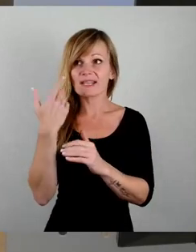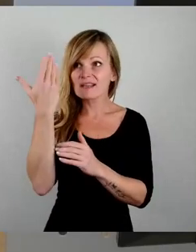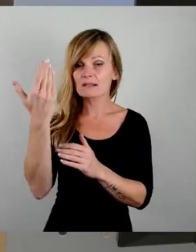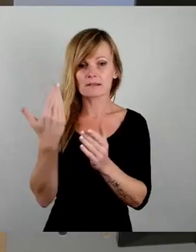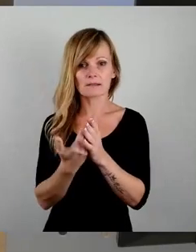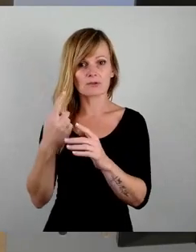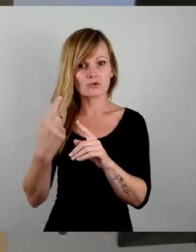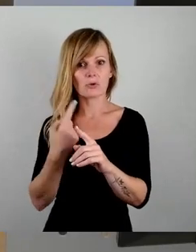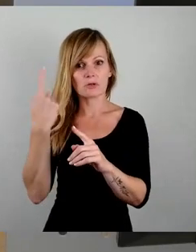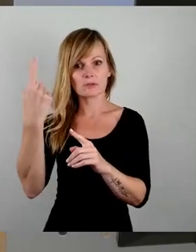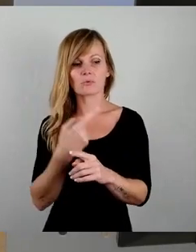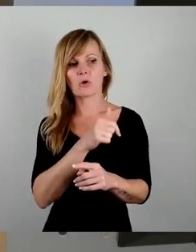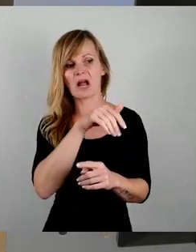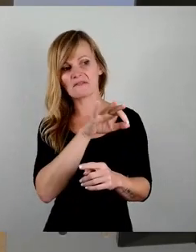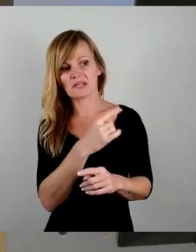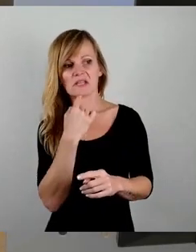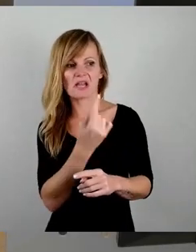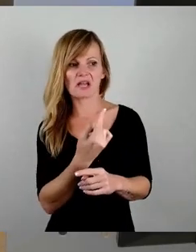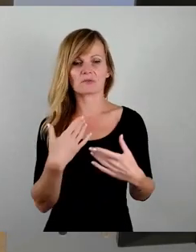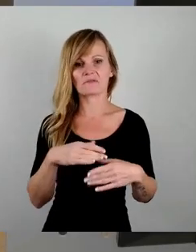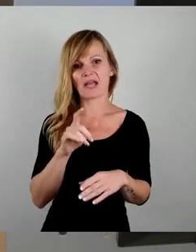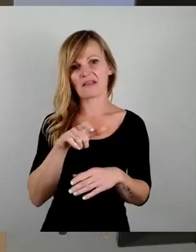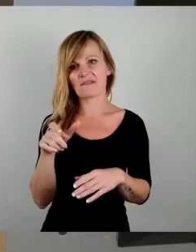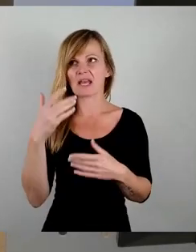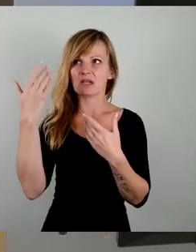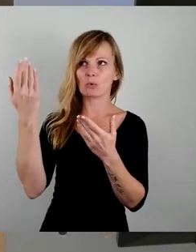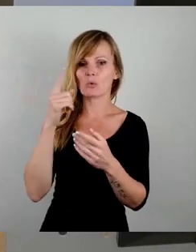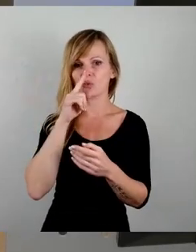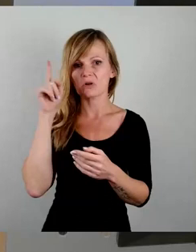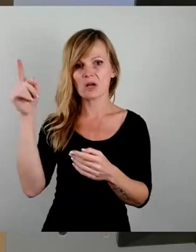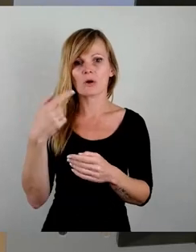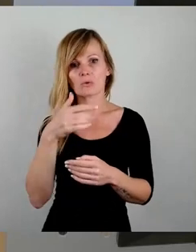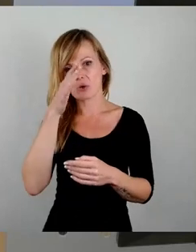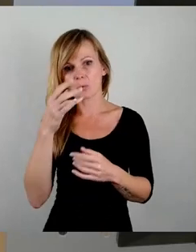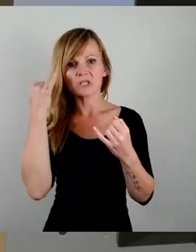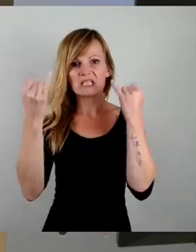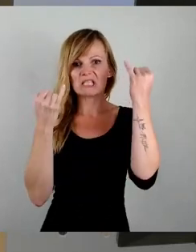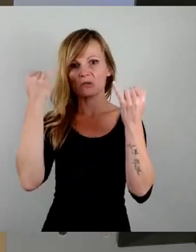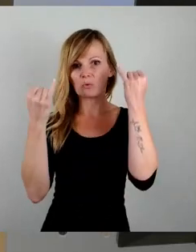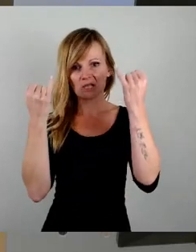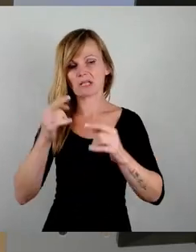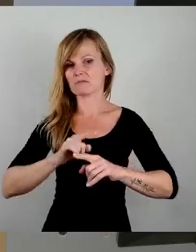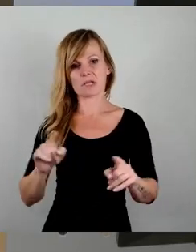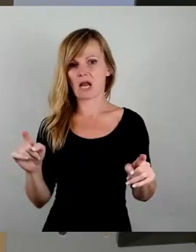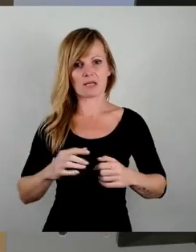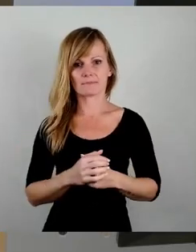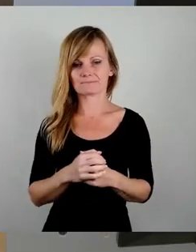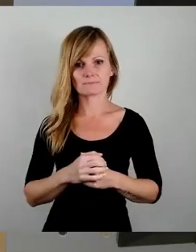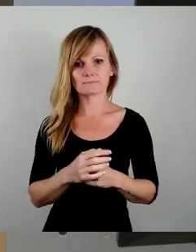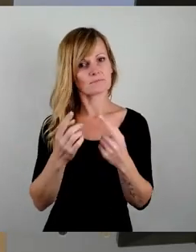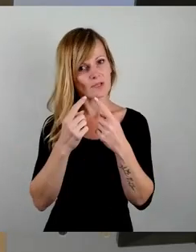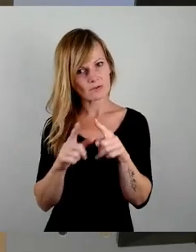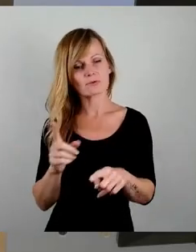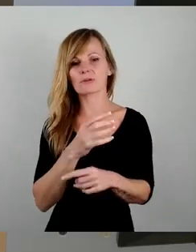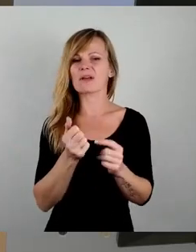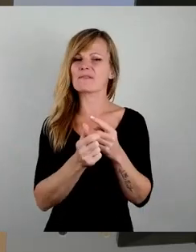von Seiten der AfD oder der Freien Wähler oder gar grüne Ideologie, sondern es ist eine Vielzahl an